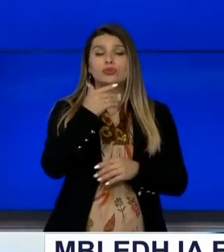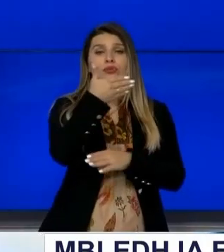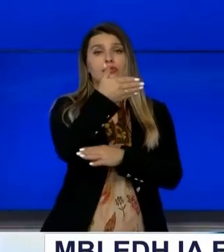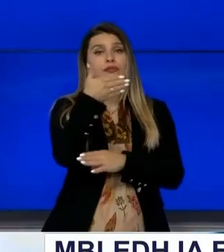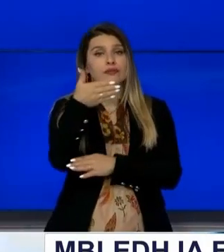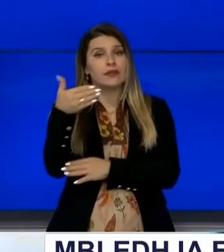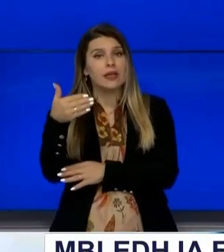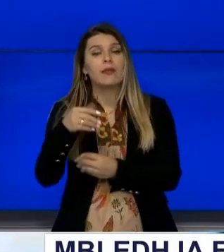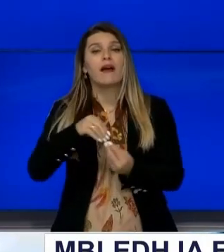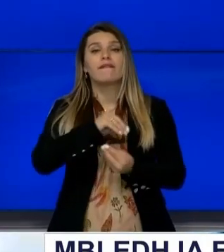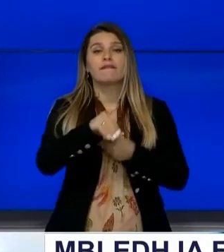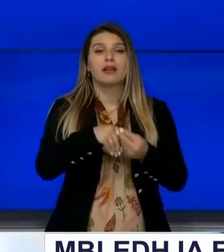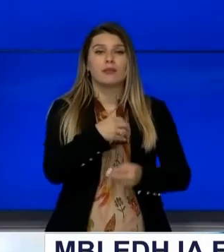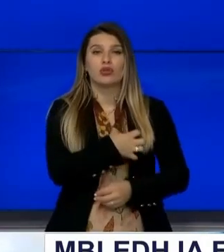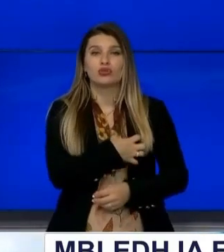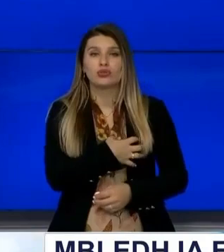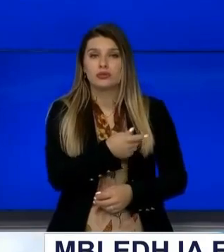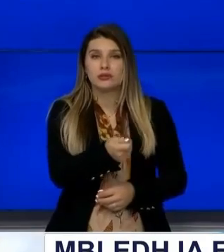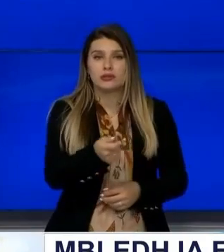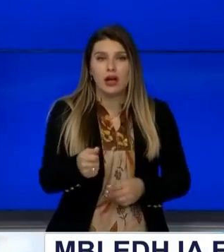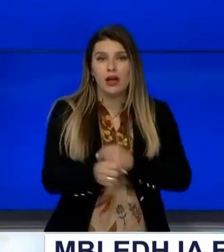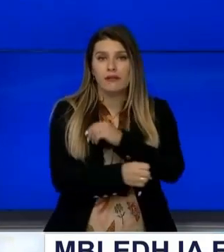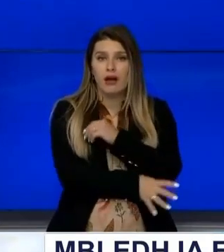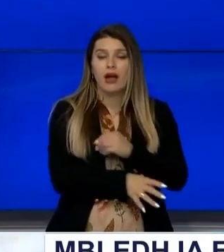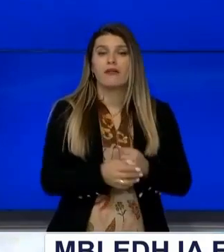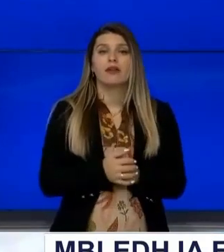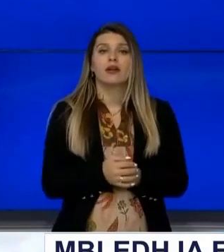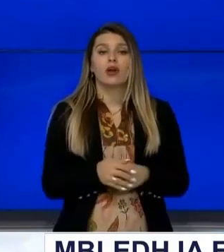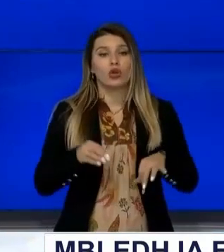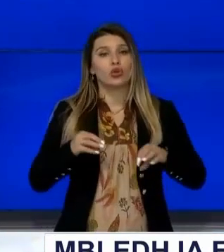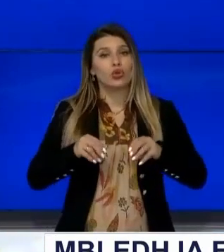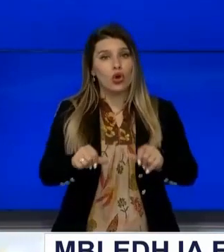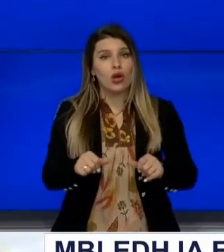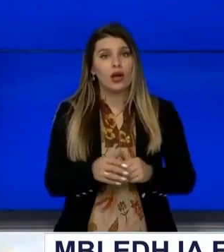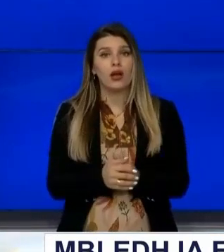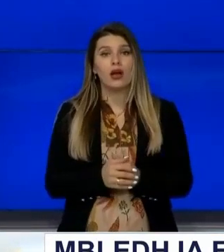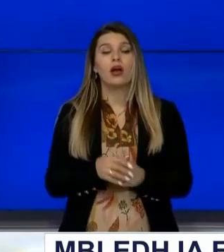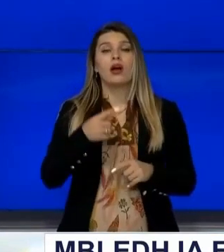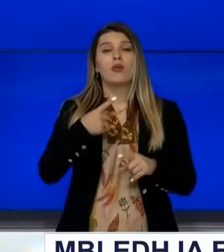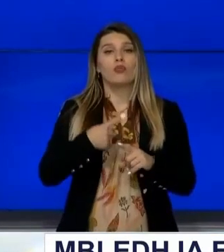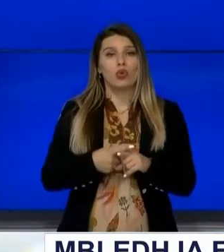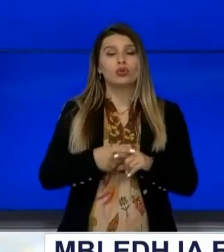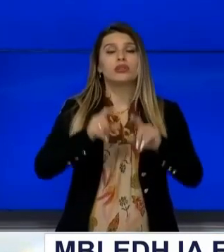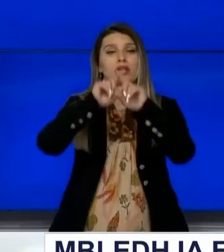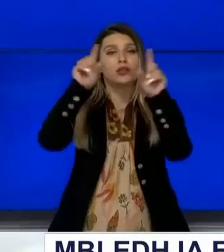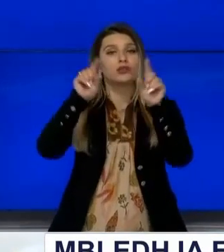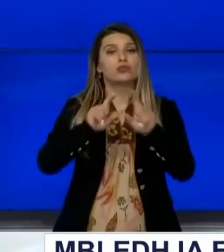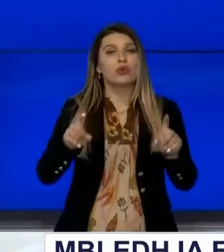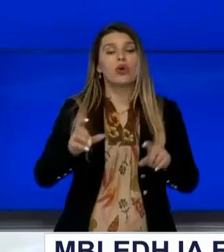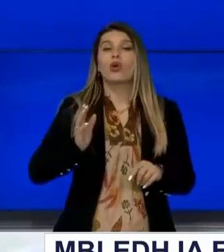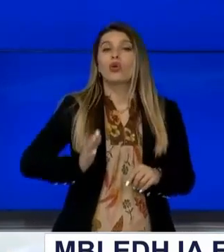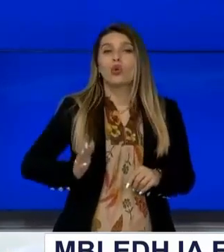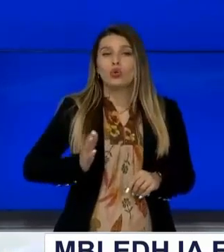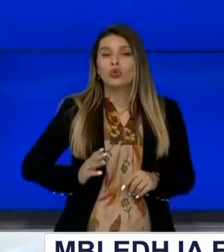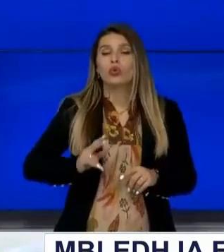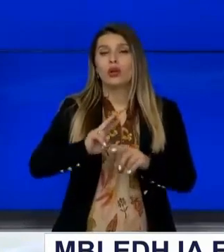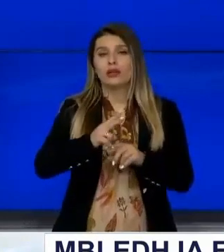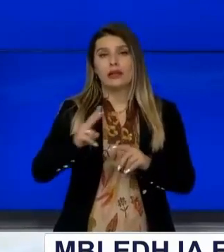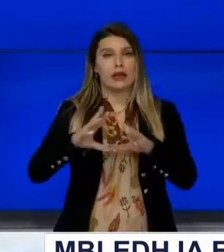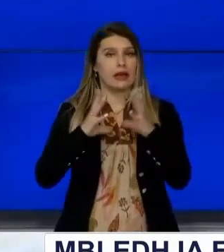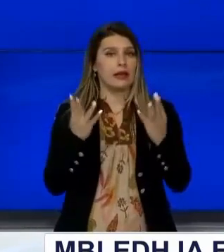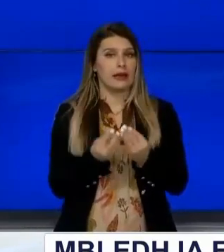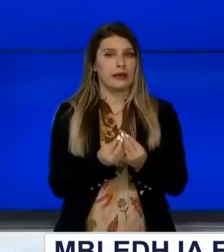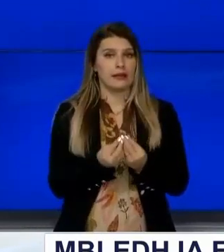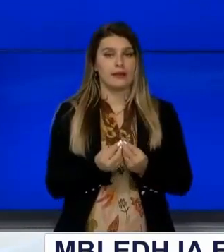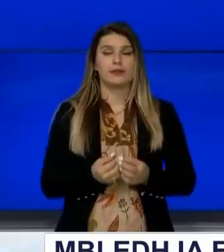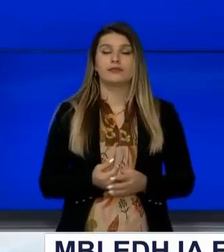Familjet me asistent sociale, ata që meren me bujci, fusha e ndërmarsis, institucionet kulturore e ndërmarjet publike